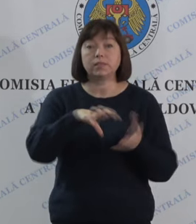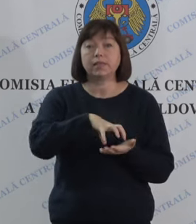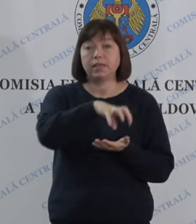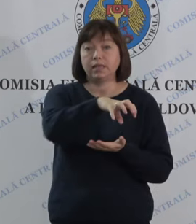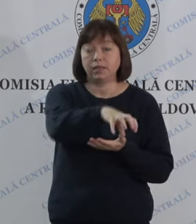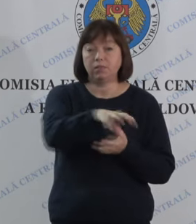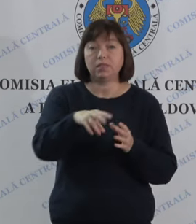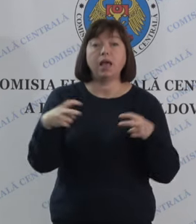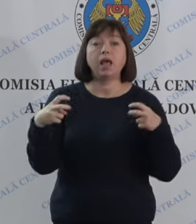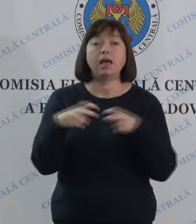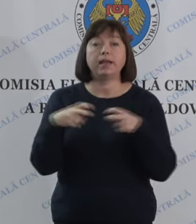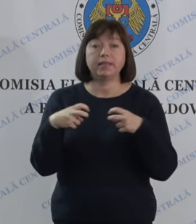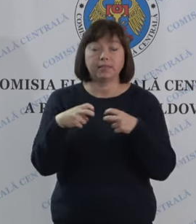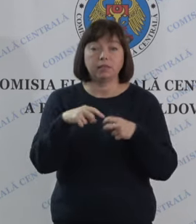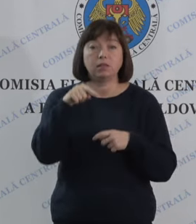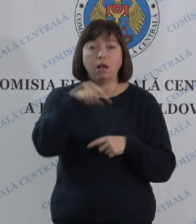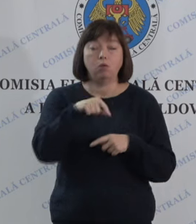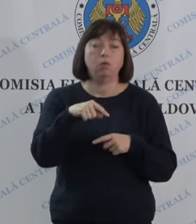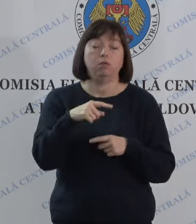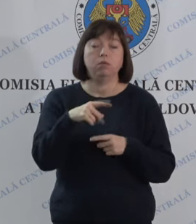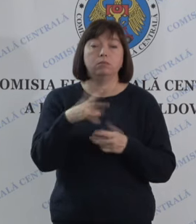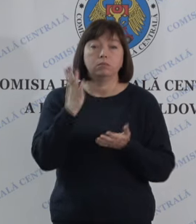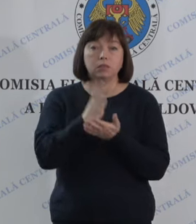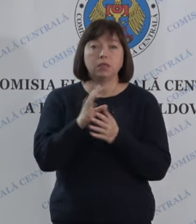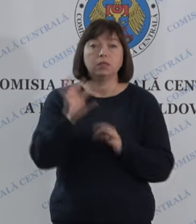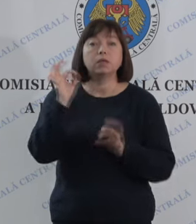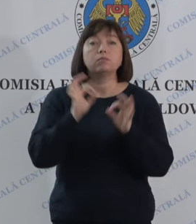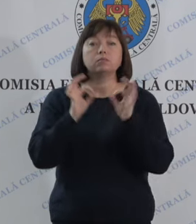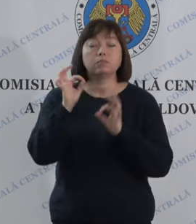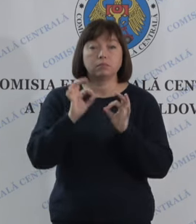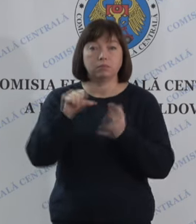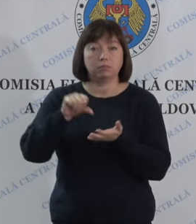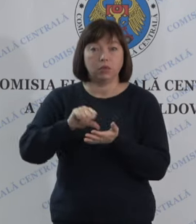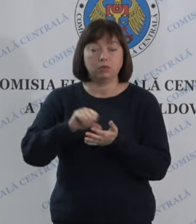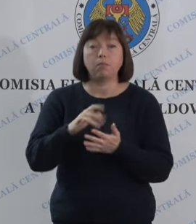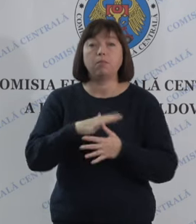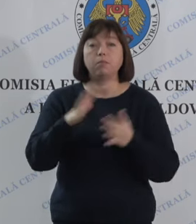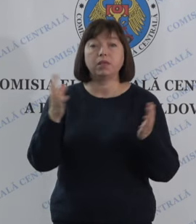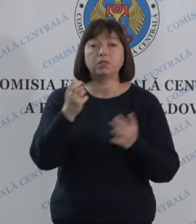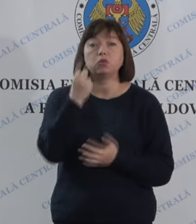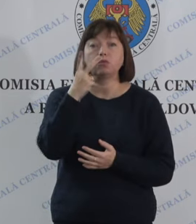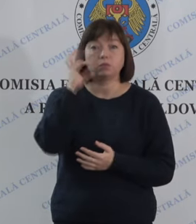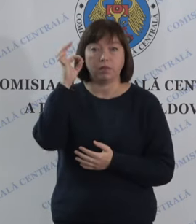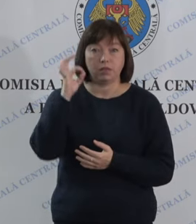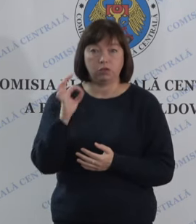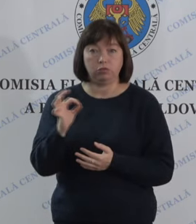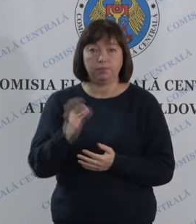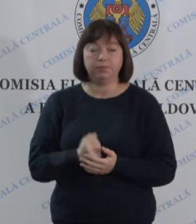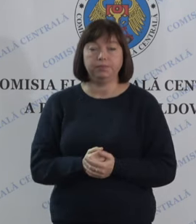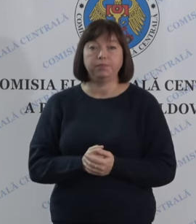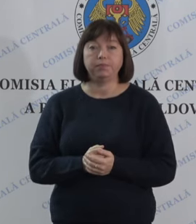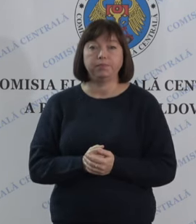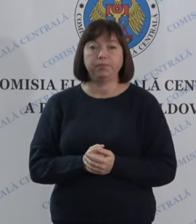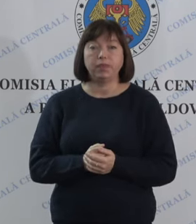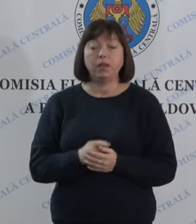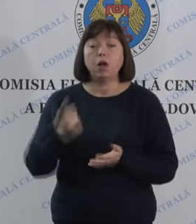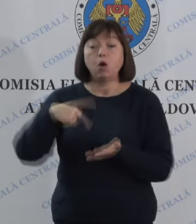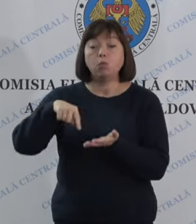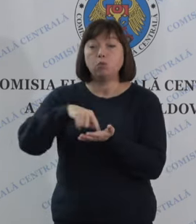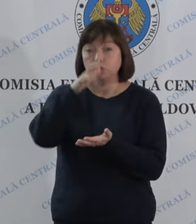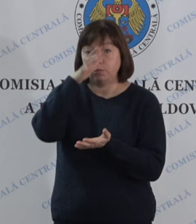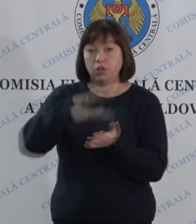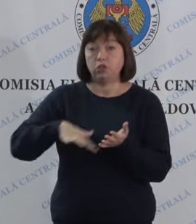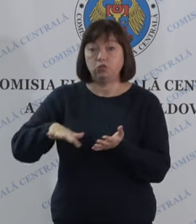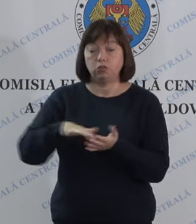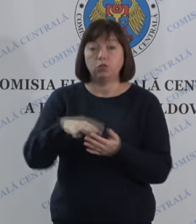electorală Rezina, unde, potrivit datelor, rata de participare este de peste 12%. În municipiul